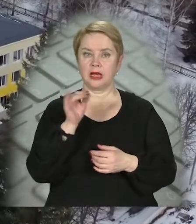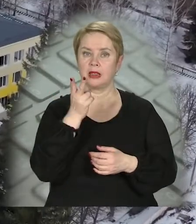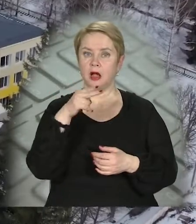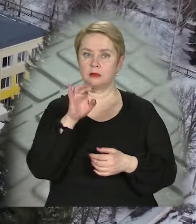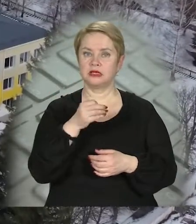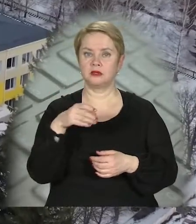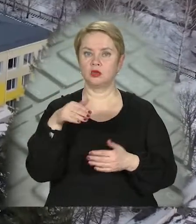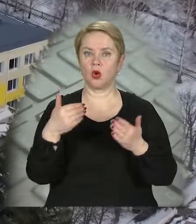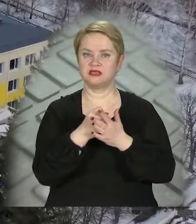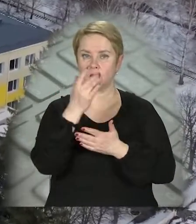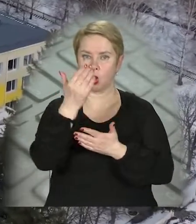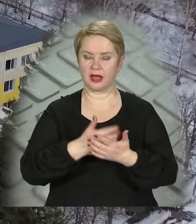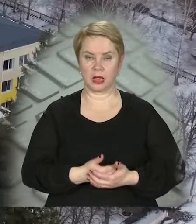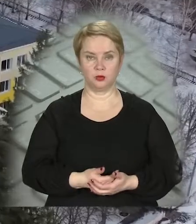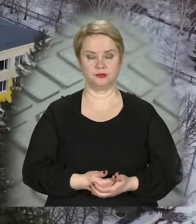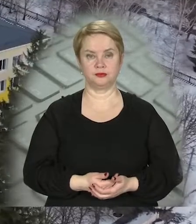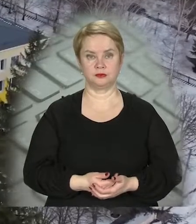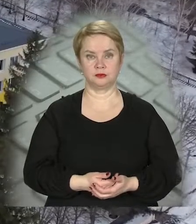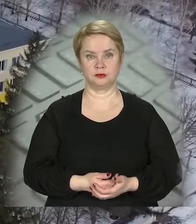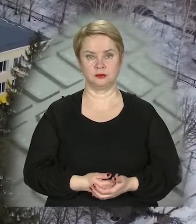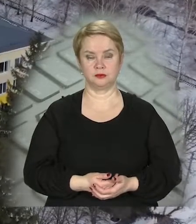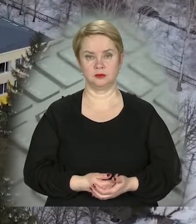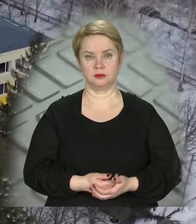Каблоцька, Володимир Треох, новини 11 каналу.